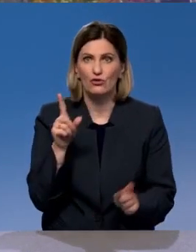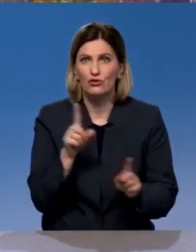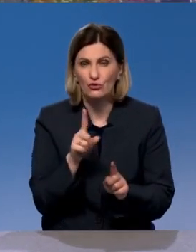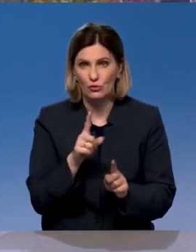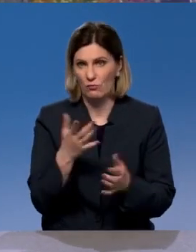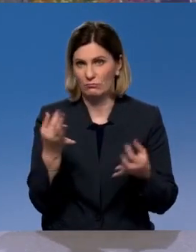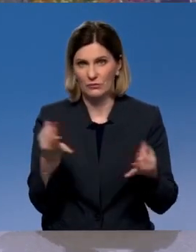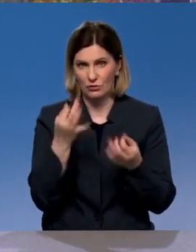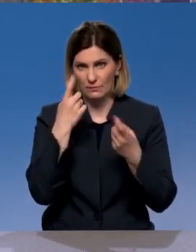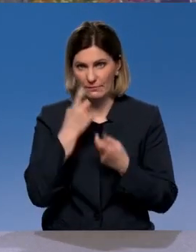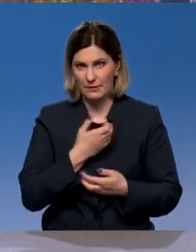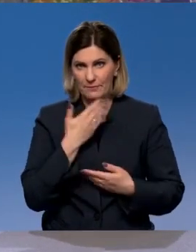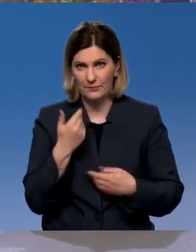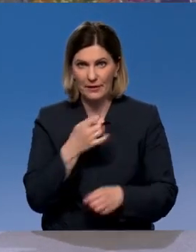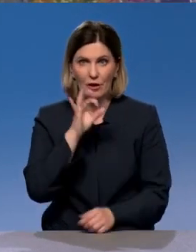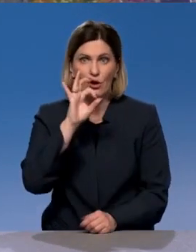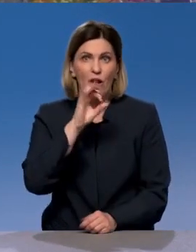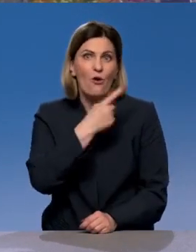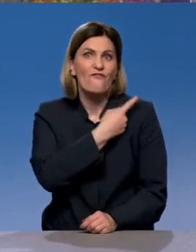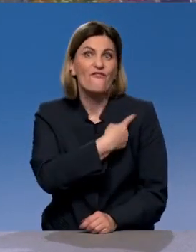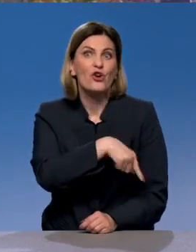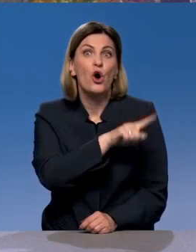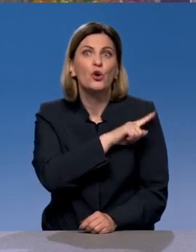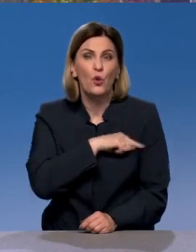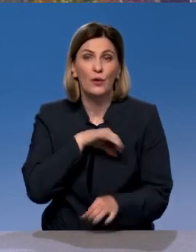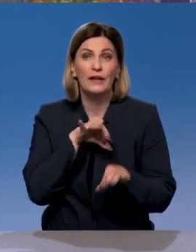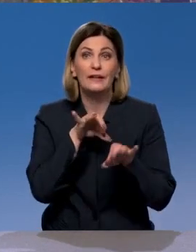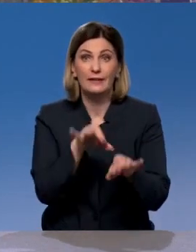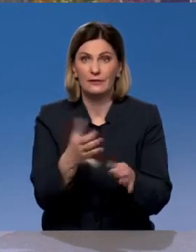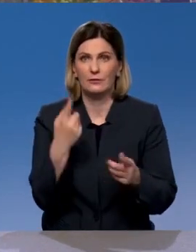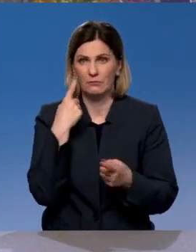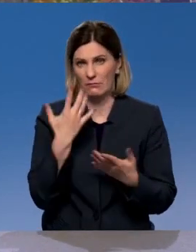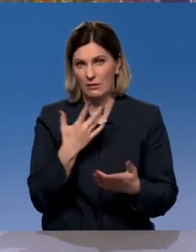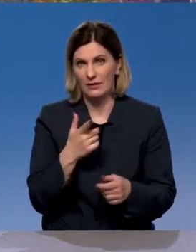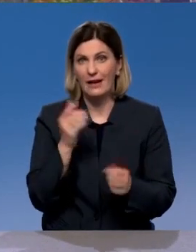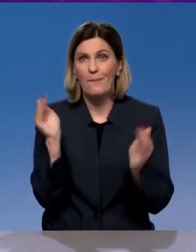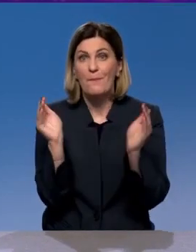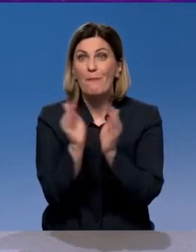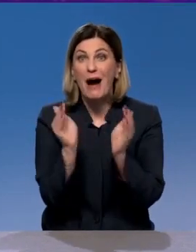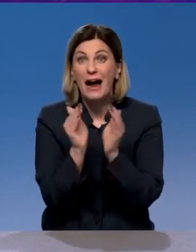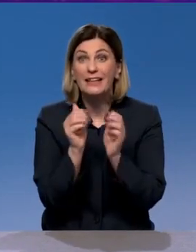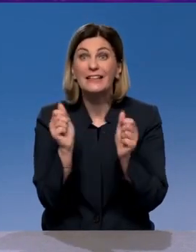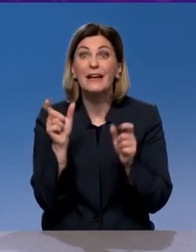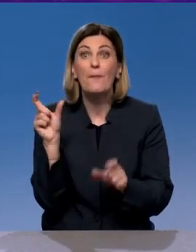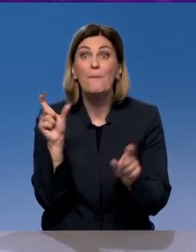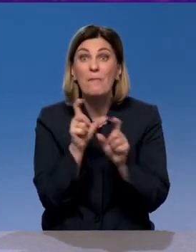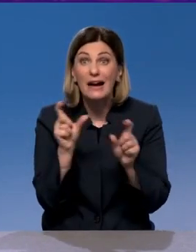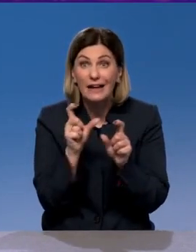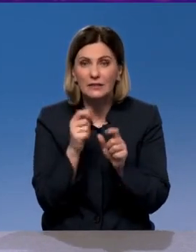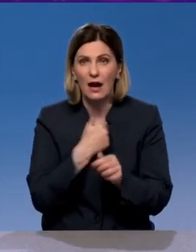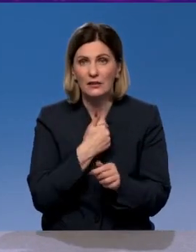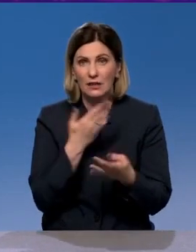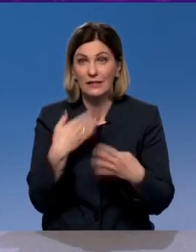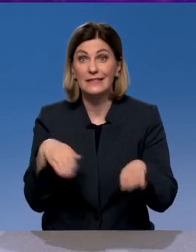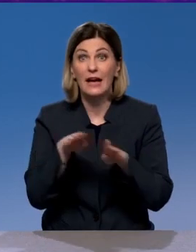нет. Скорая едет, сами понимаете, как. единственный маленький магазинчик хотел закрыться, потому что поставщики не